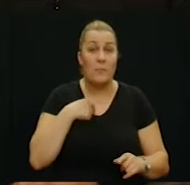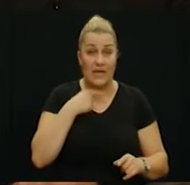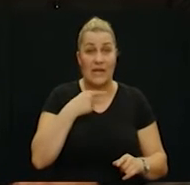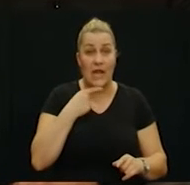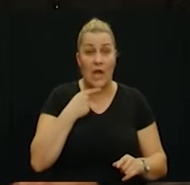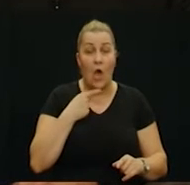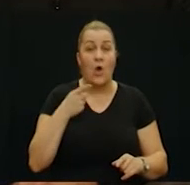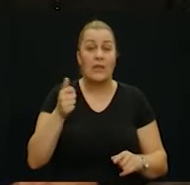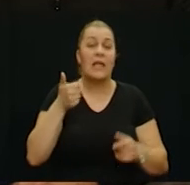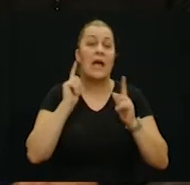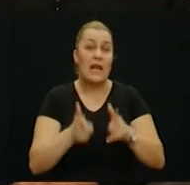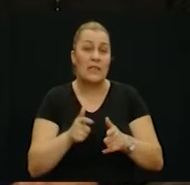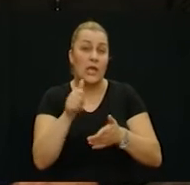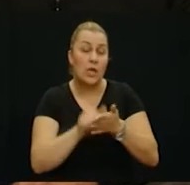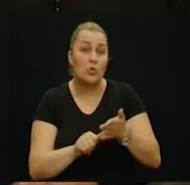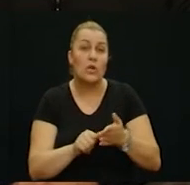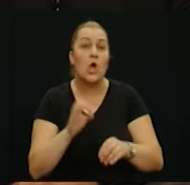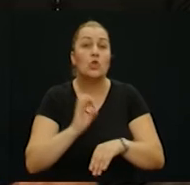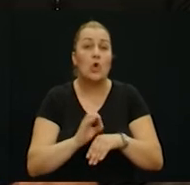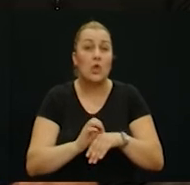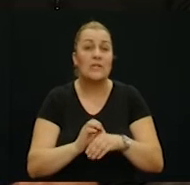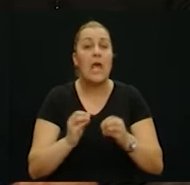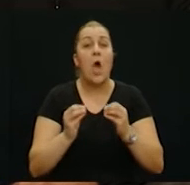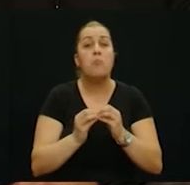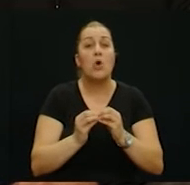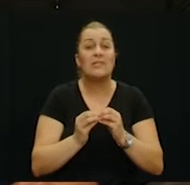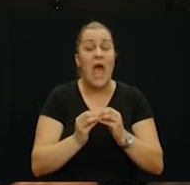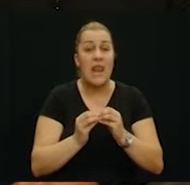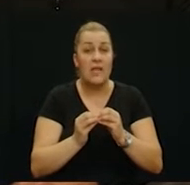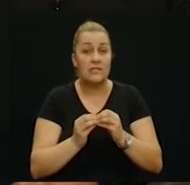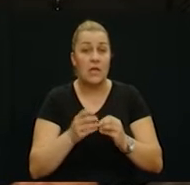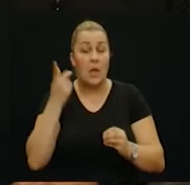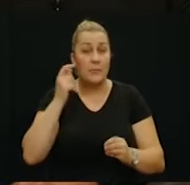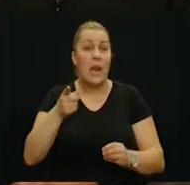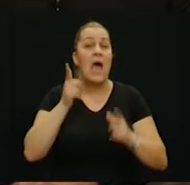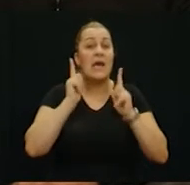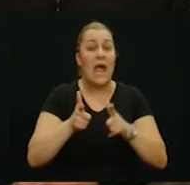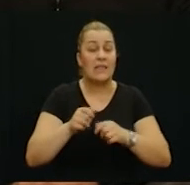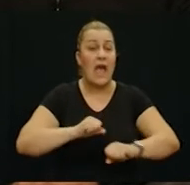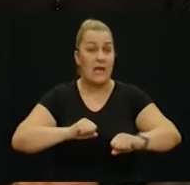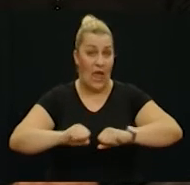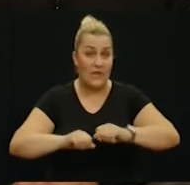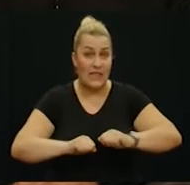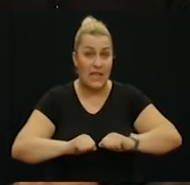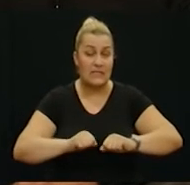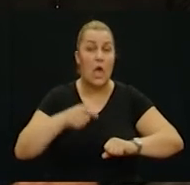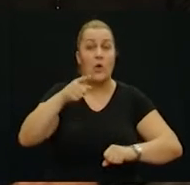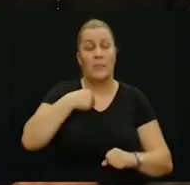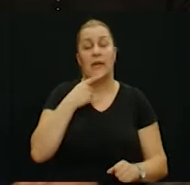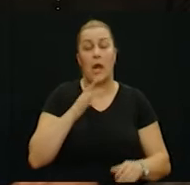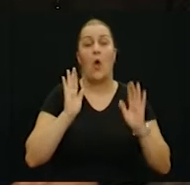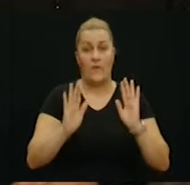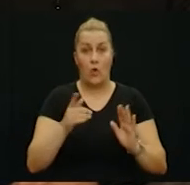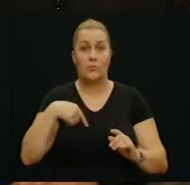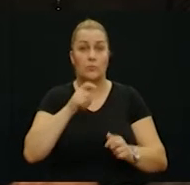zapovjednik ratne kirurgije, doktorica Bosanac je ratna ravnateljica. I onda je meni